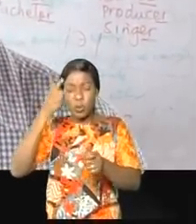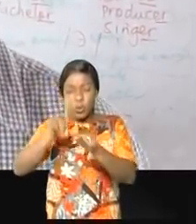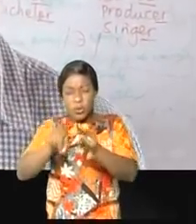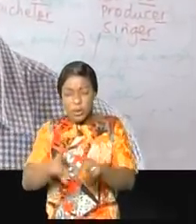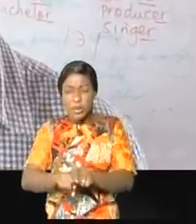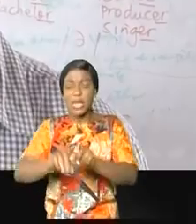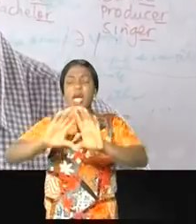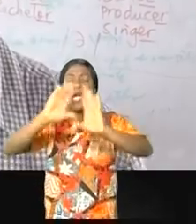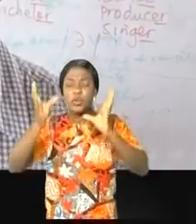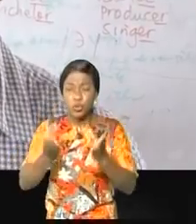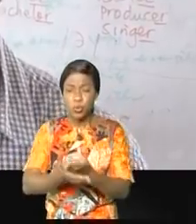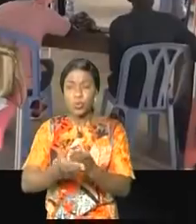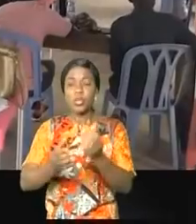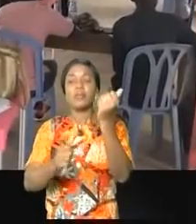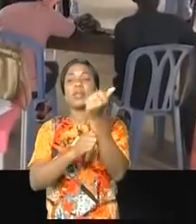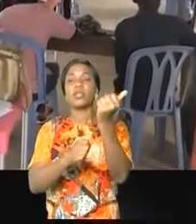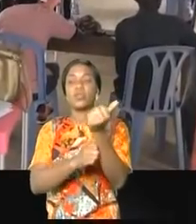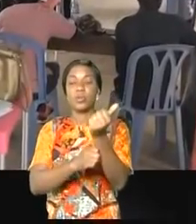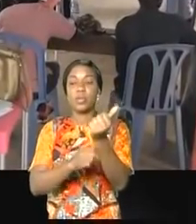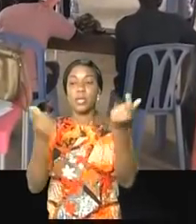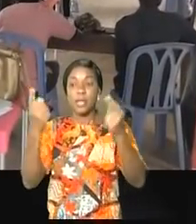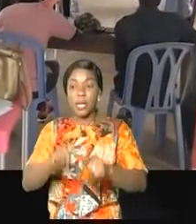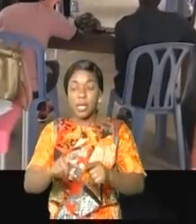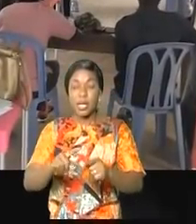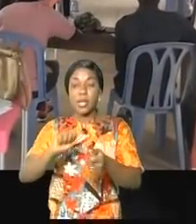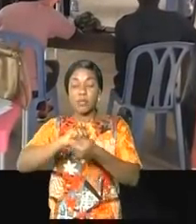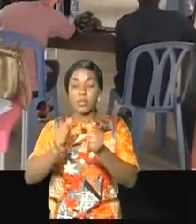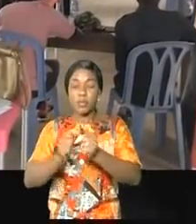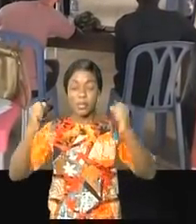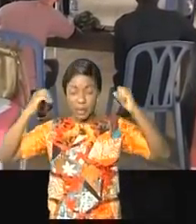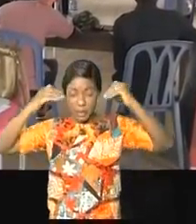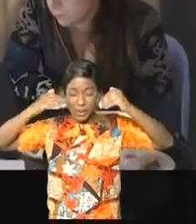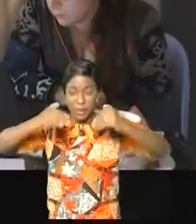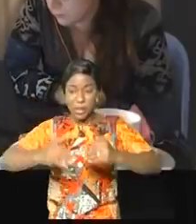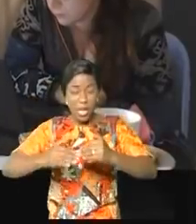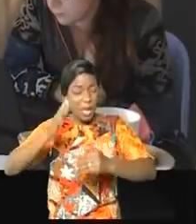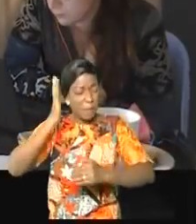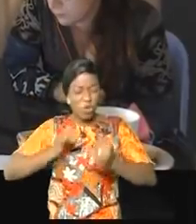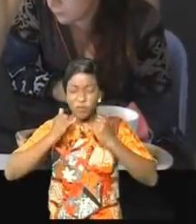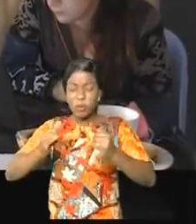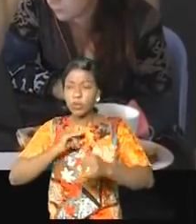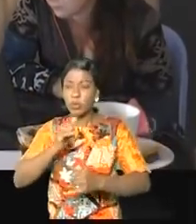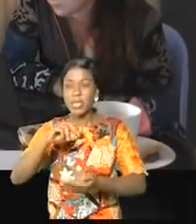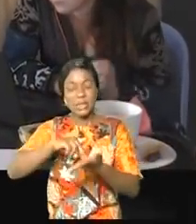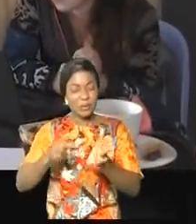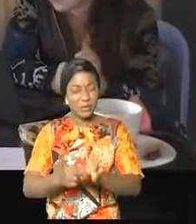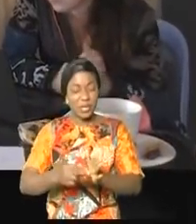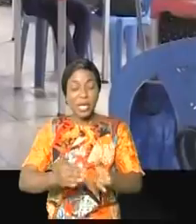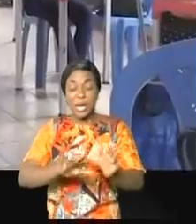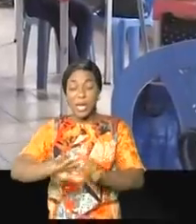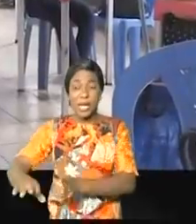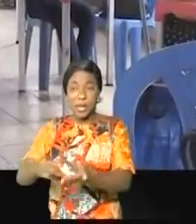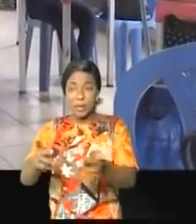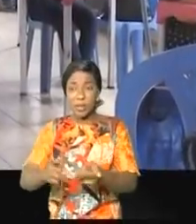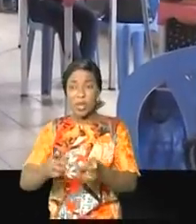à l'ensemble de l'humanité. Lorsqu'en temps de crise, l'information n'est pas donnée au bon moment, elle laisse place à la